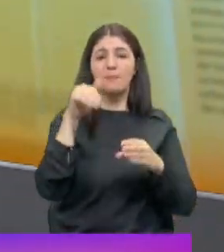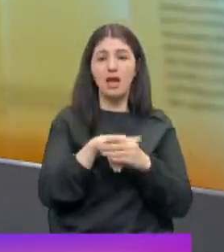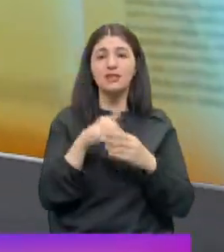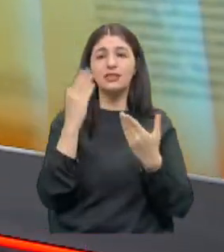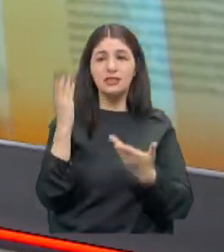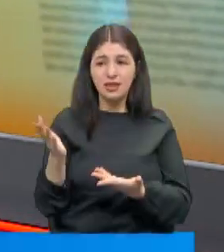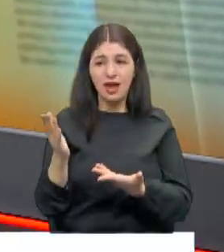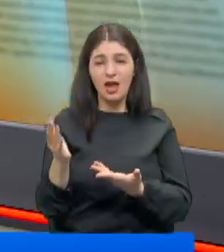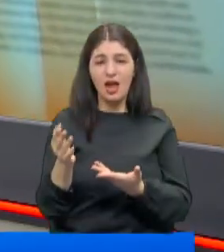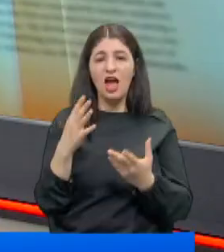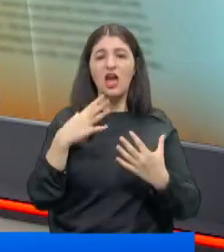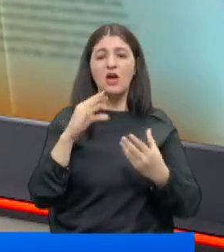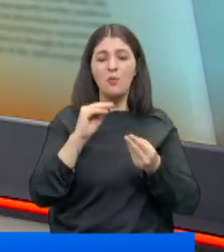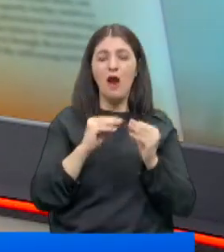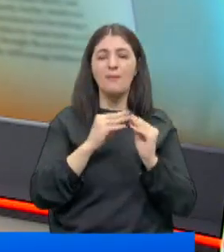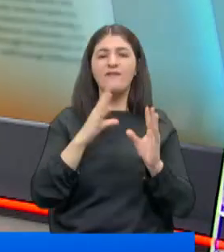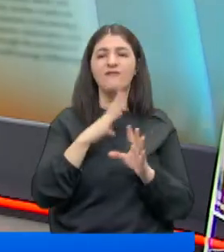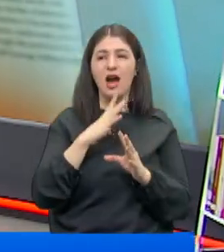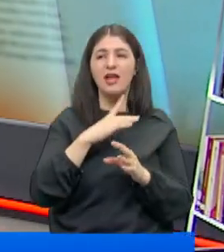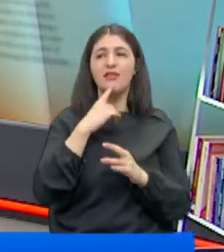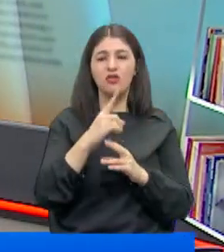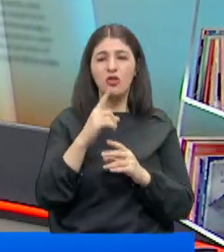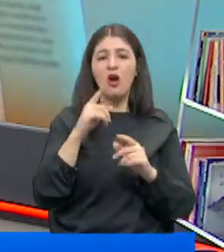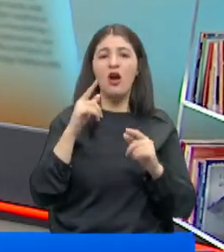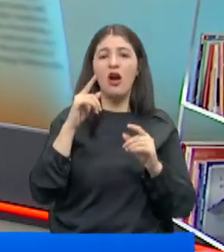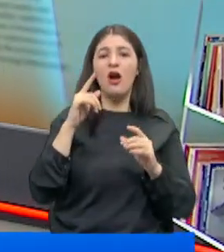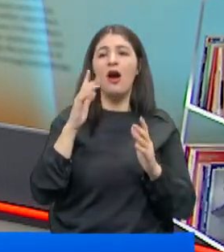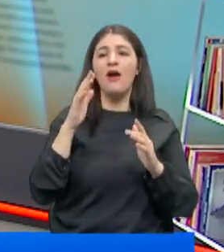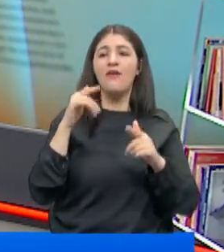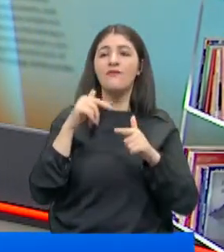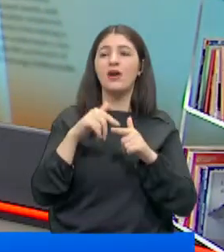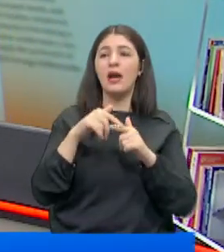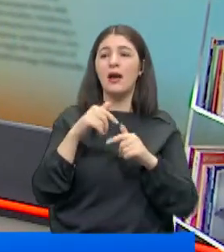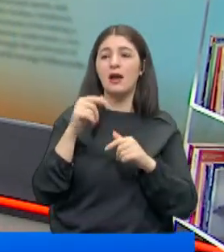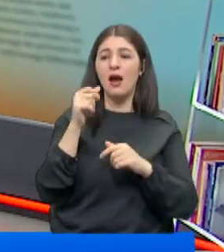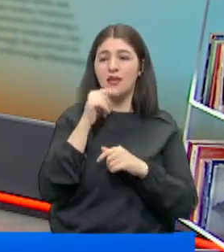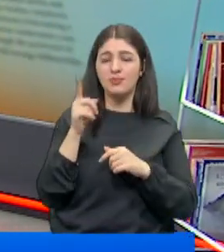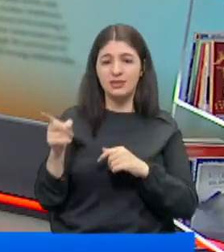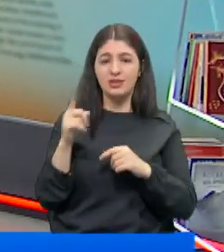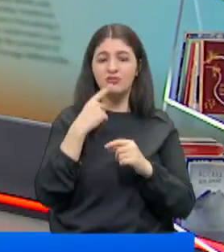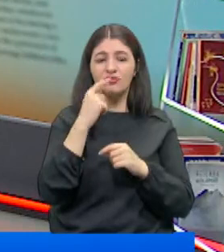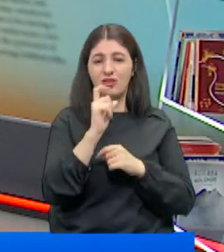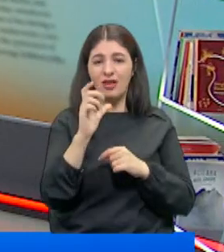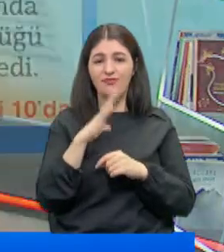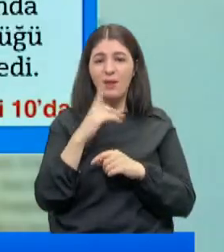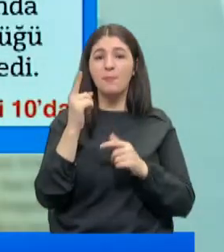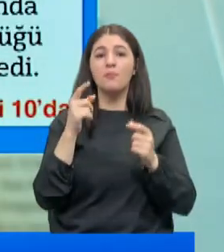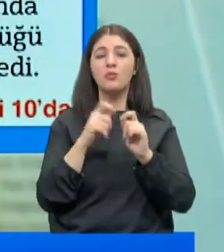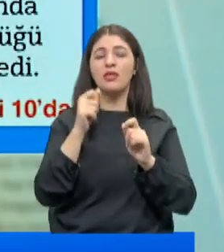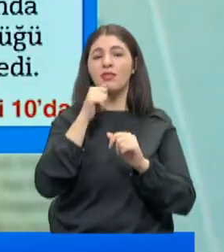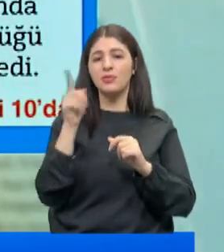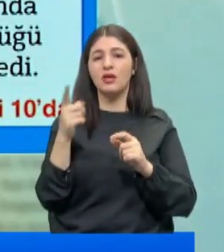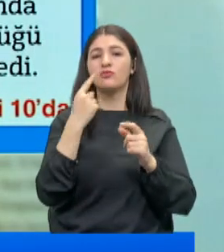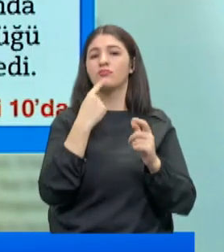'nde de sıkıntı var deniliyor. Fakı Baba'nın sözleri sözcüğü de manşette Bülent Arınç da birinci sayfada.